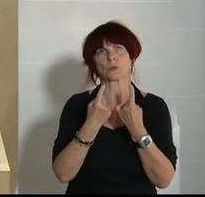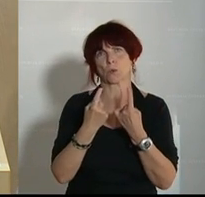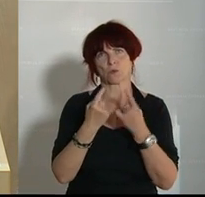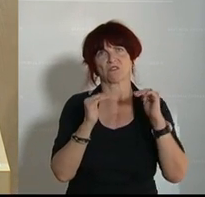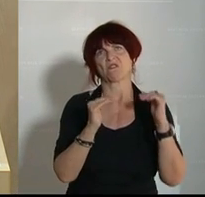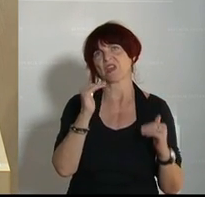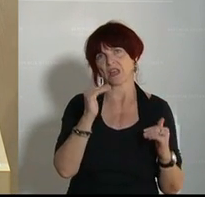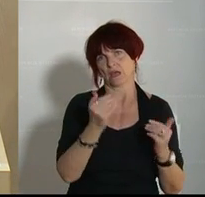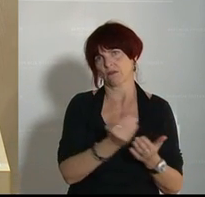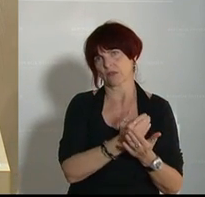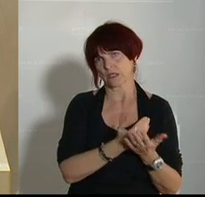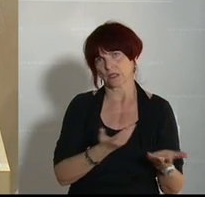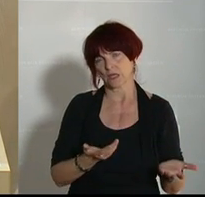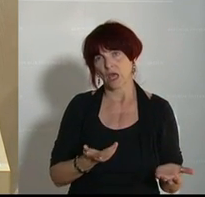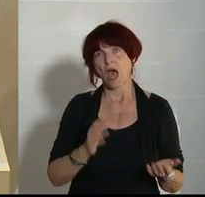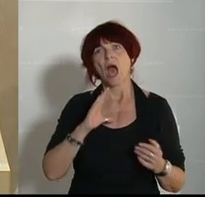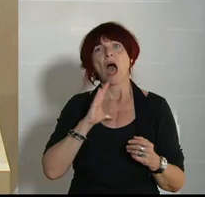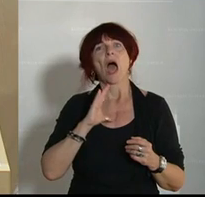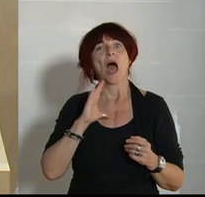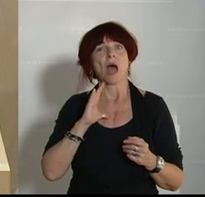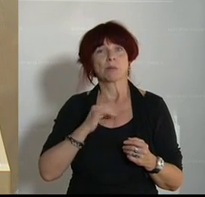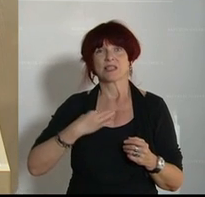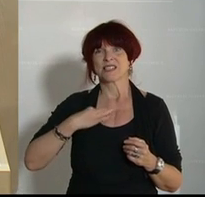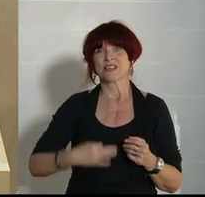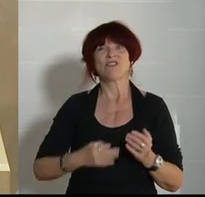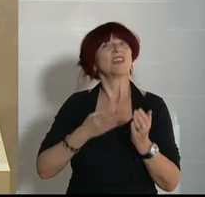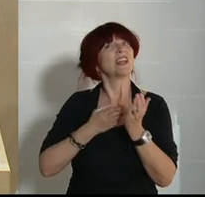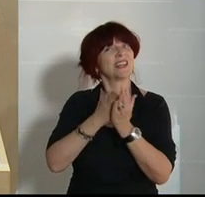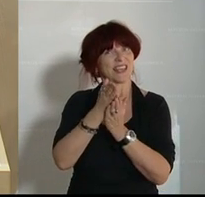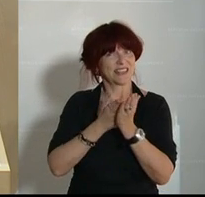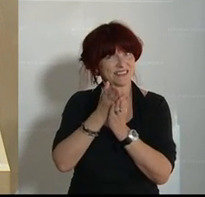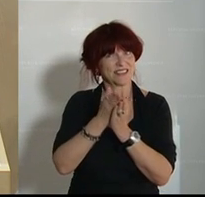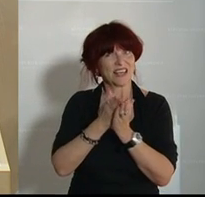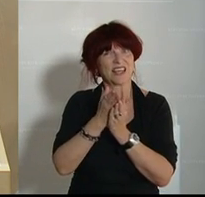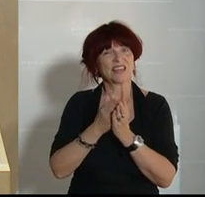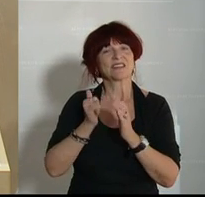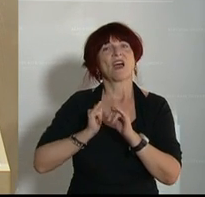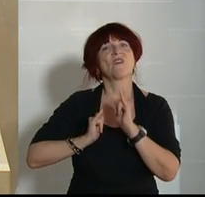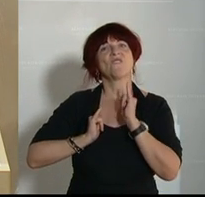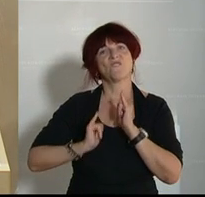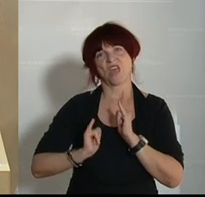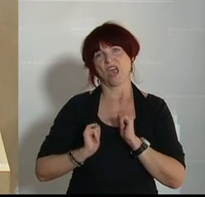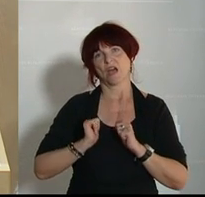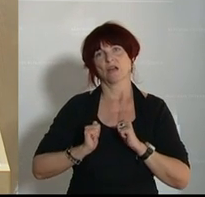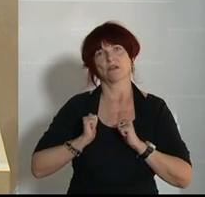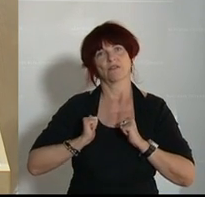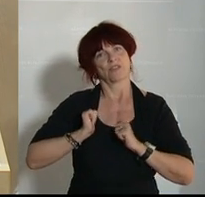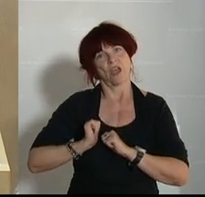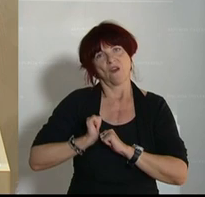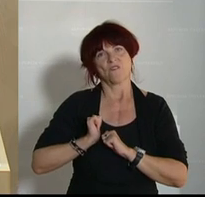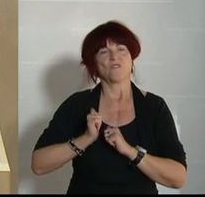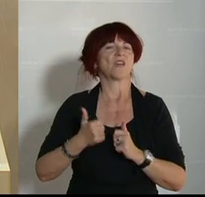Der Zivildienst ist aber ein Wehersatzdienst. Und die gesetzliche Grundlage für die Entlohnung ist im